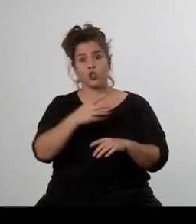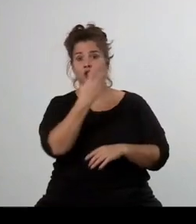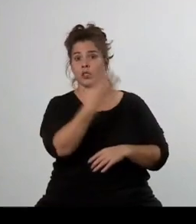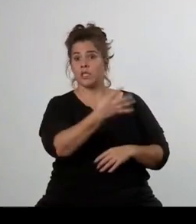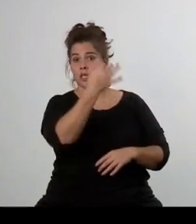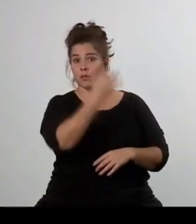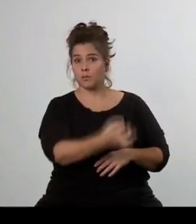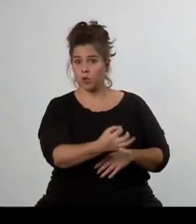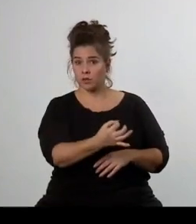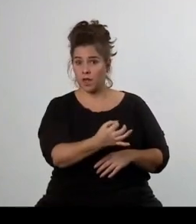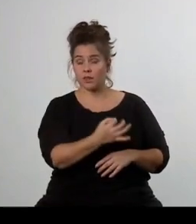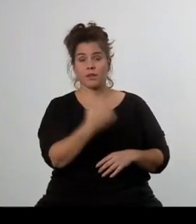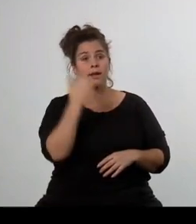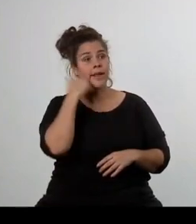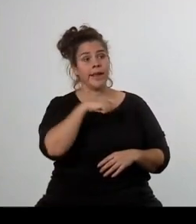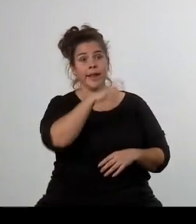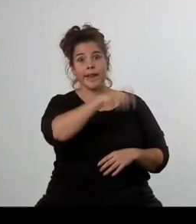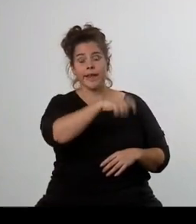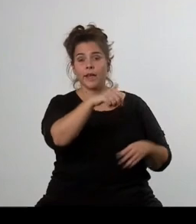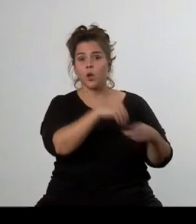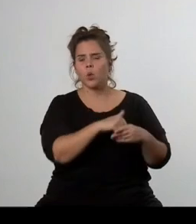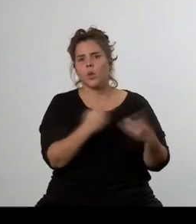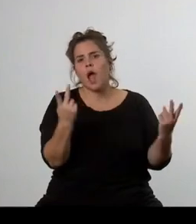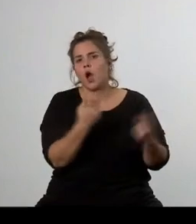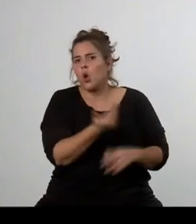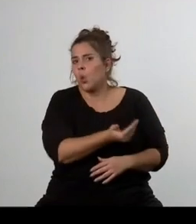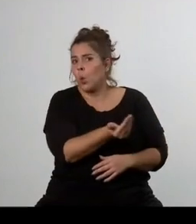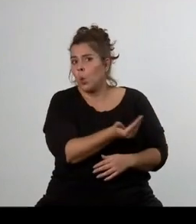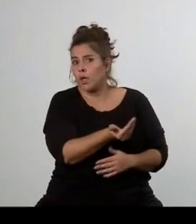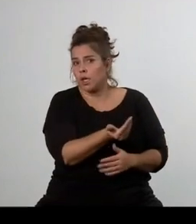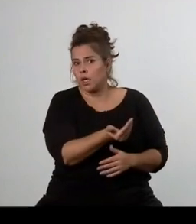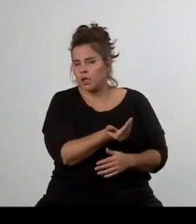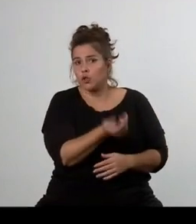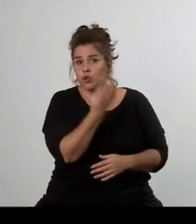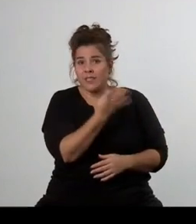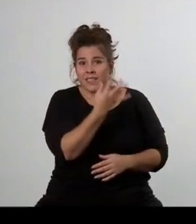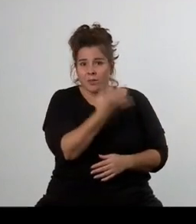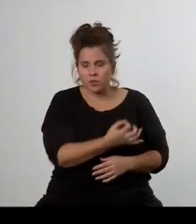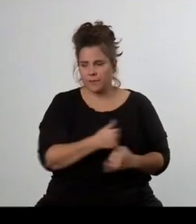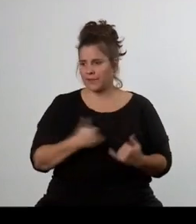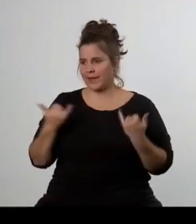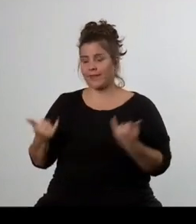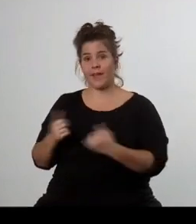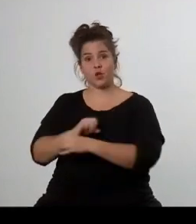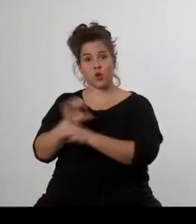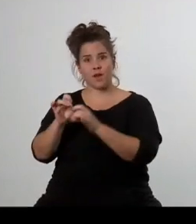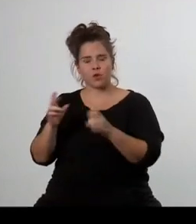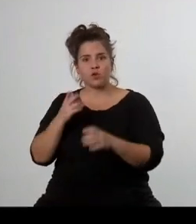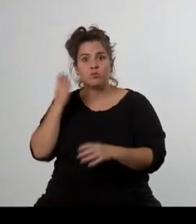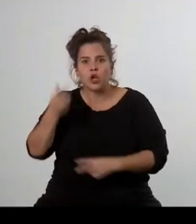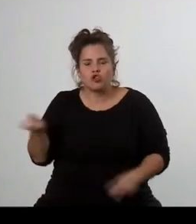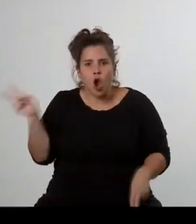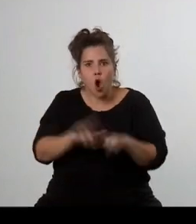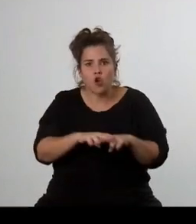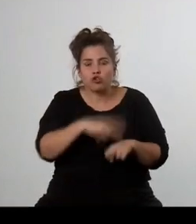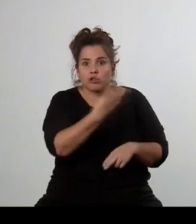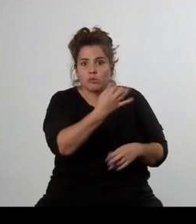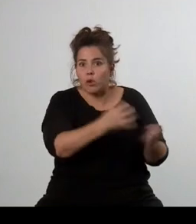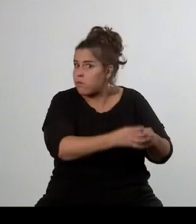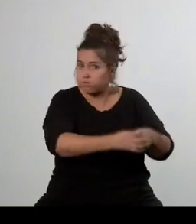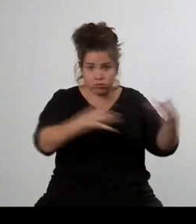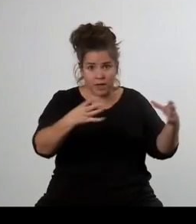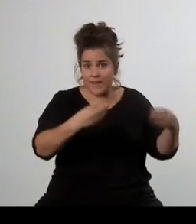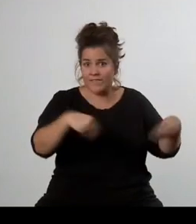republice strádá nebo je v nějaké nakraji existenční krize. To se prohloubí. Řada opatření, které budou muset politici po